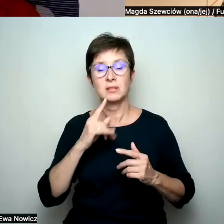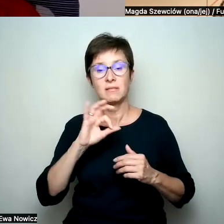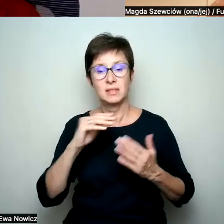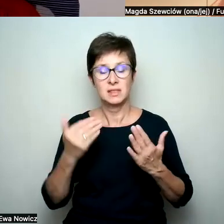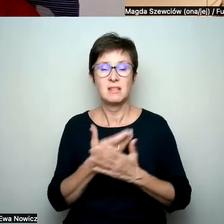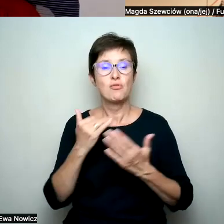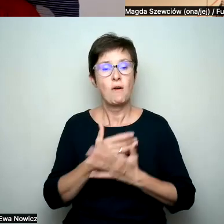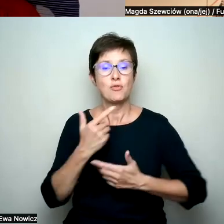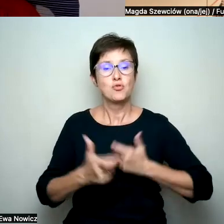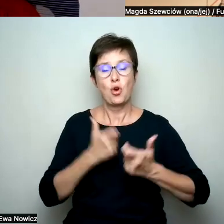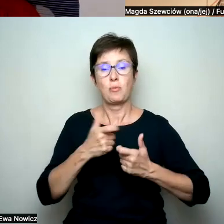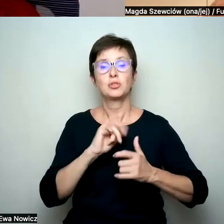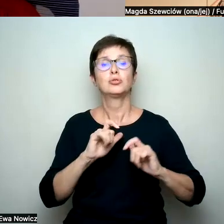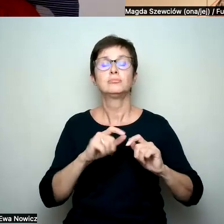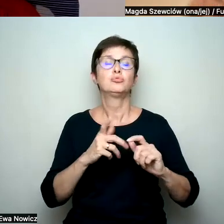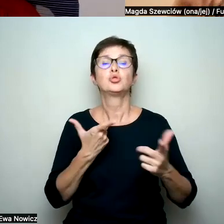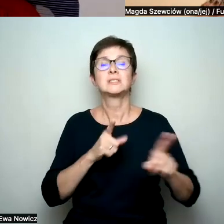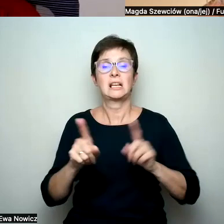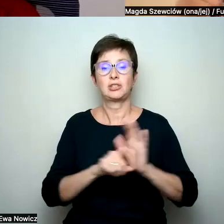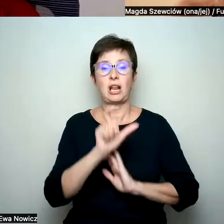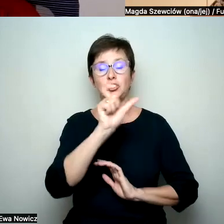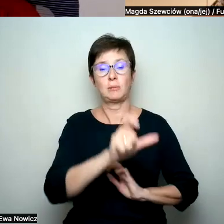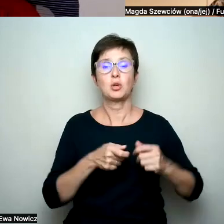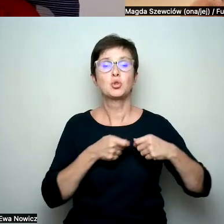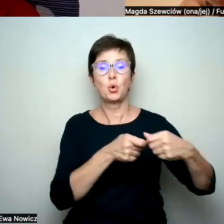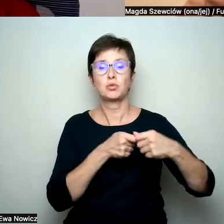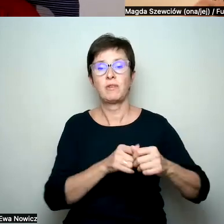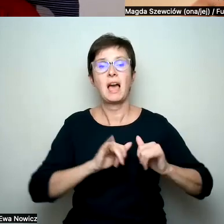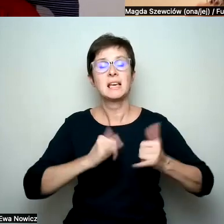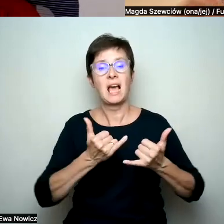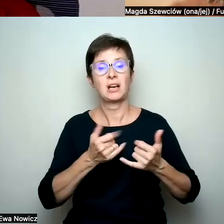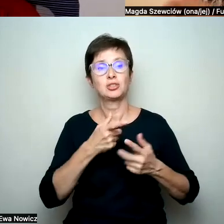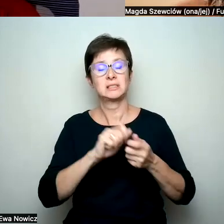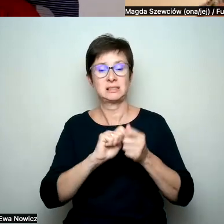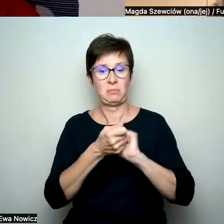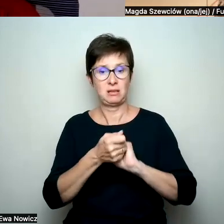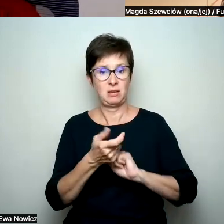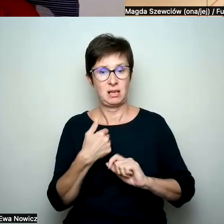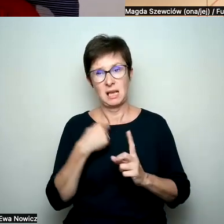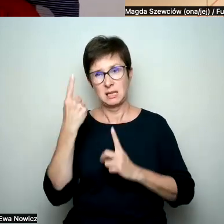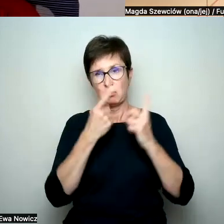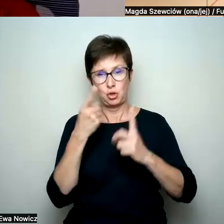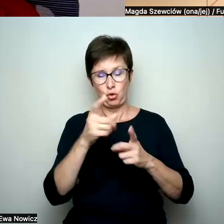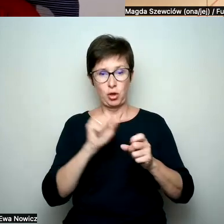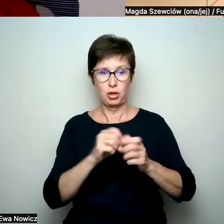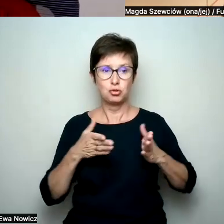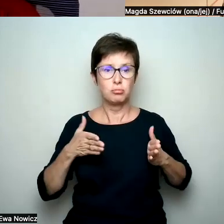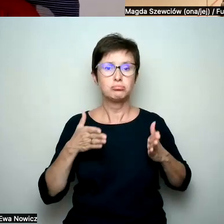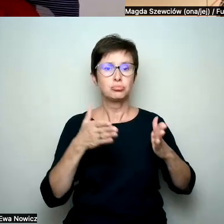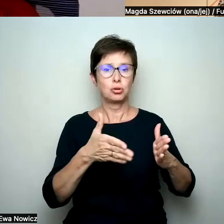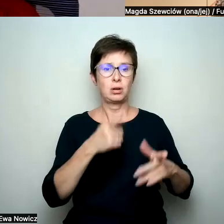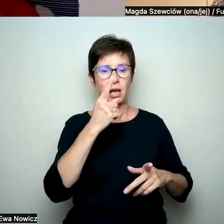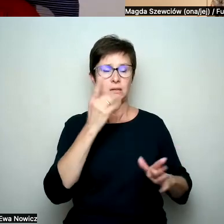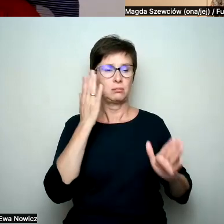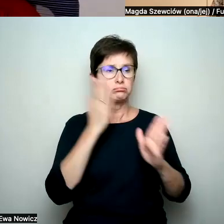jest dla ciebie sojusznictwo to jest jedne pytanie. No ale też jak ono się dla ciebie zmienia. To znaczy, że myślę, że to nie jest taka ścieżka w którą weszłaś i ona po